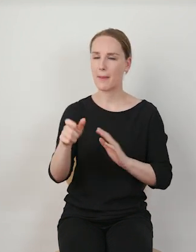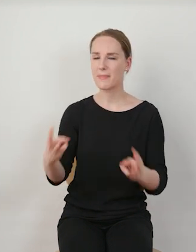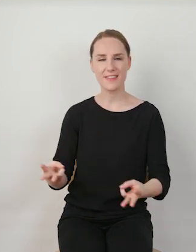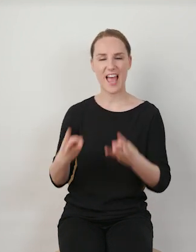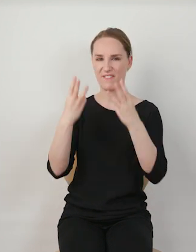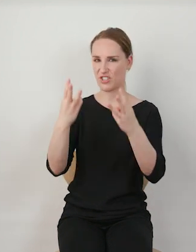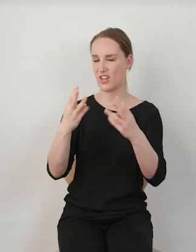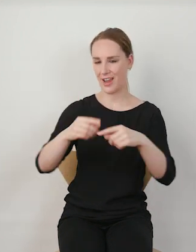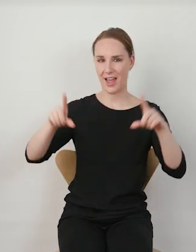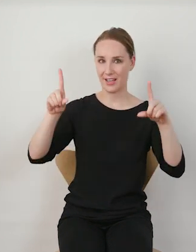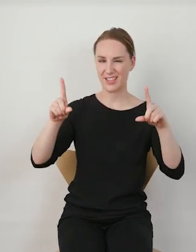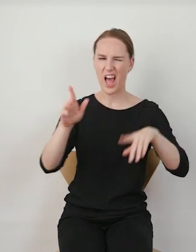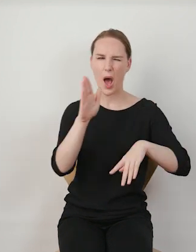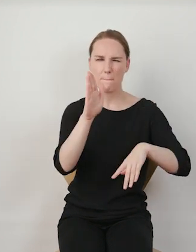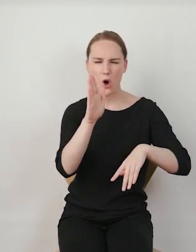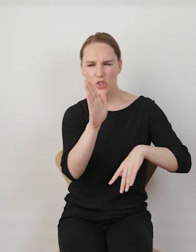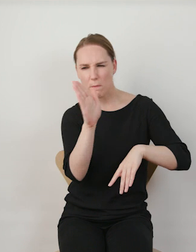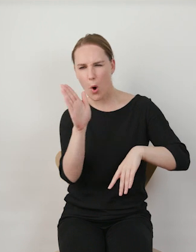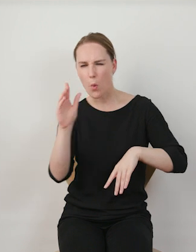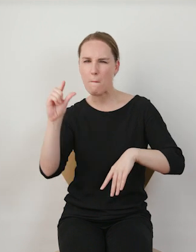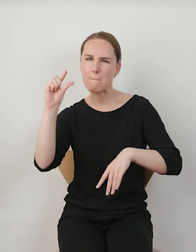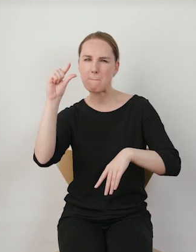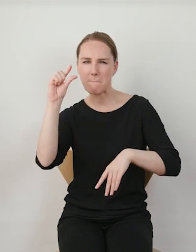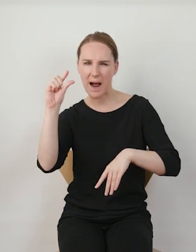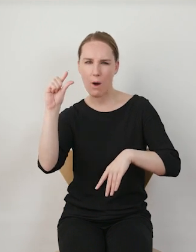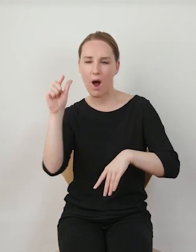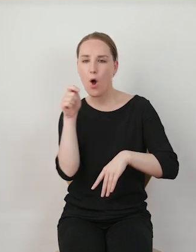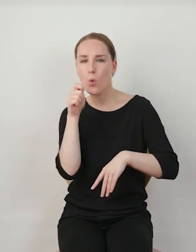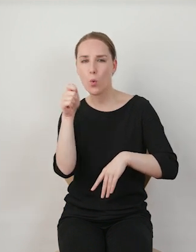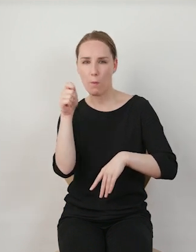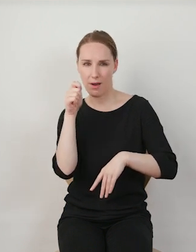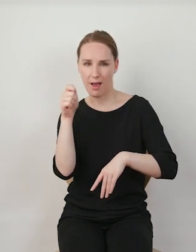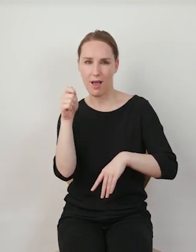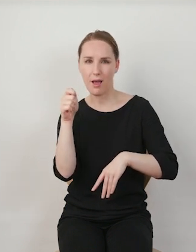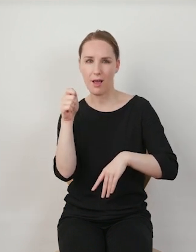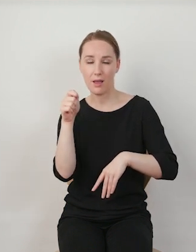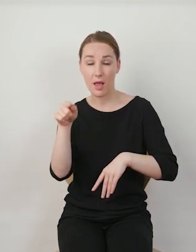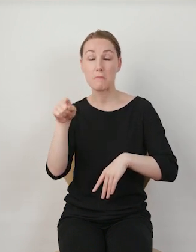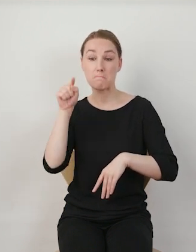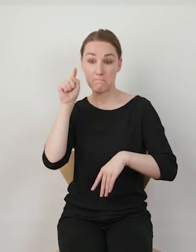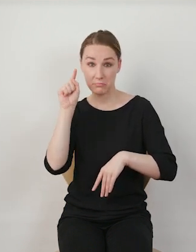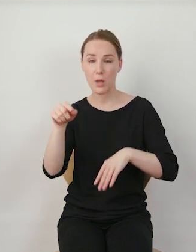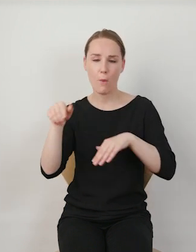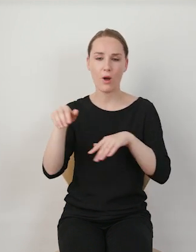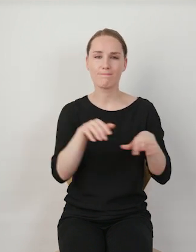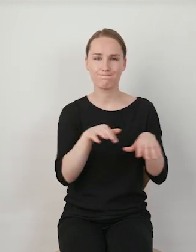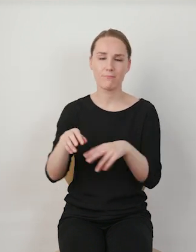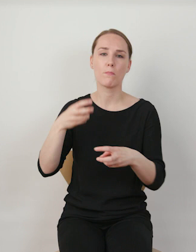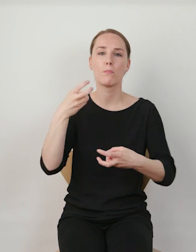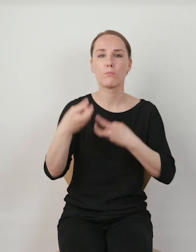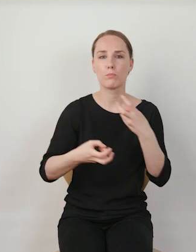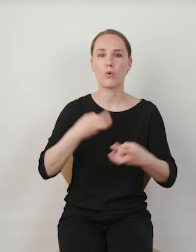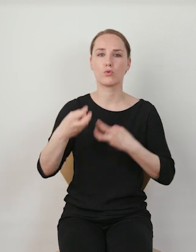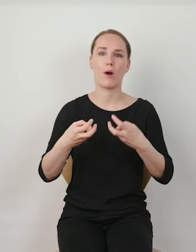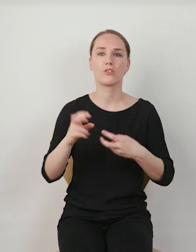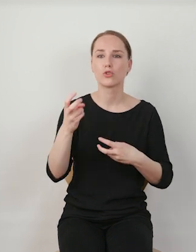ekranie. Dopiero później, gdzieś z boku, mamy taką małą lubkę, czyli ikonkę, w którą jeśli klikniemy, to możemy poszukać